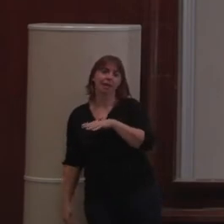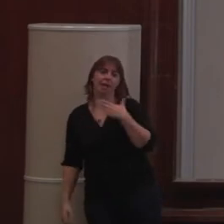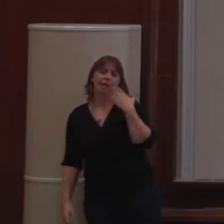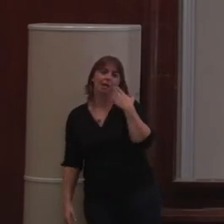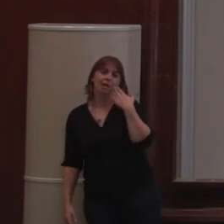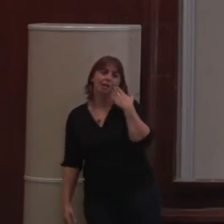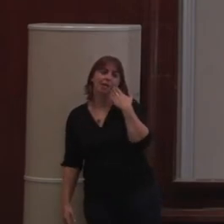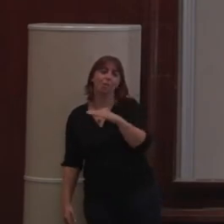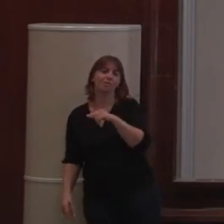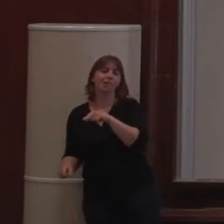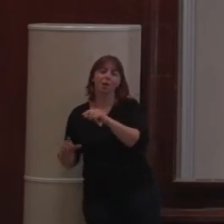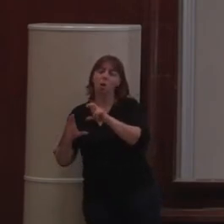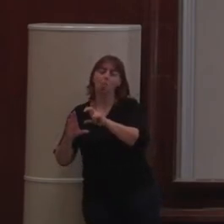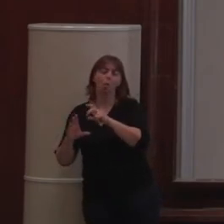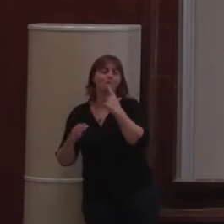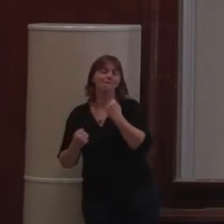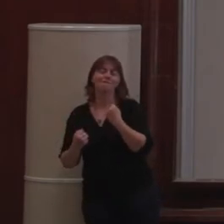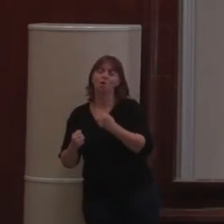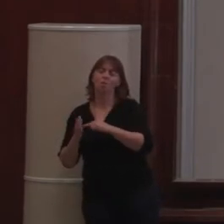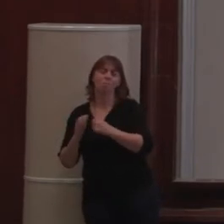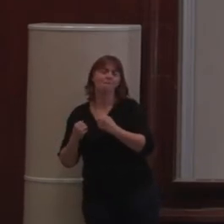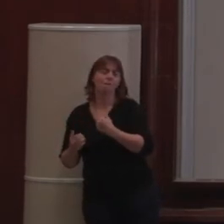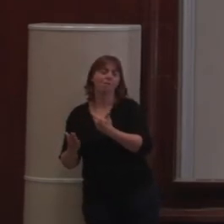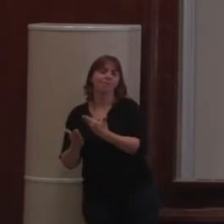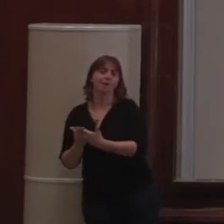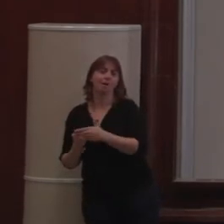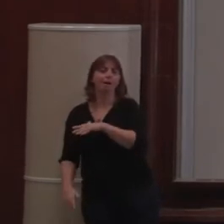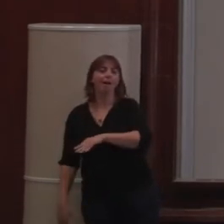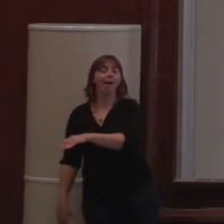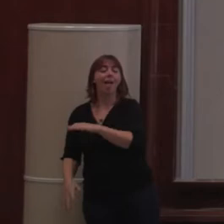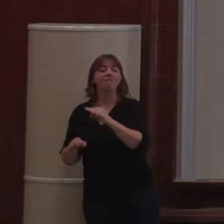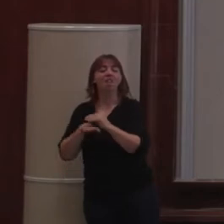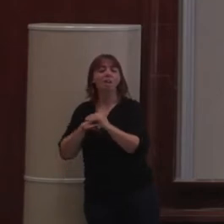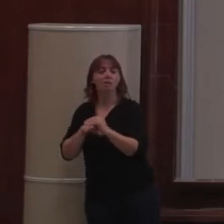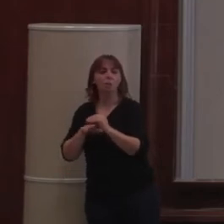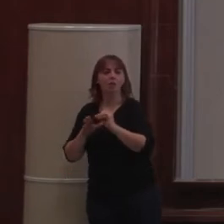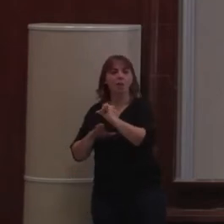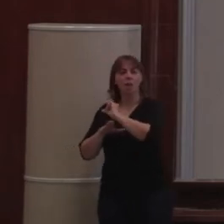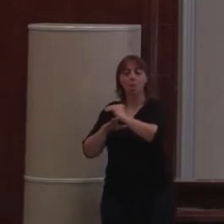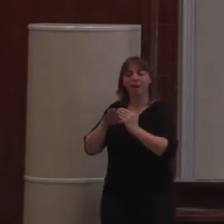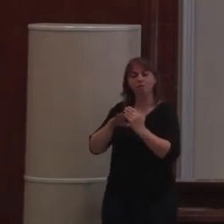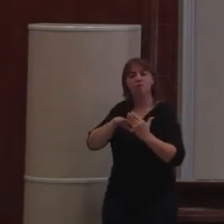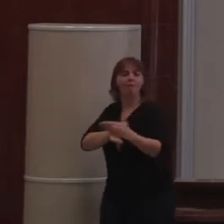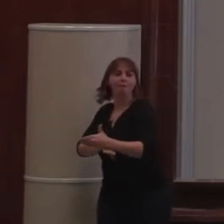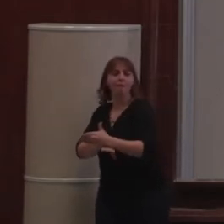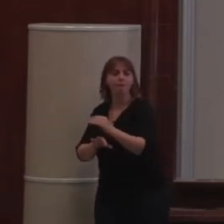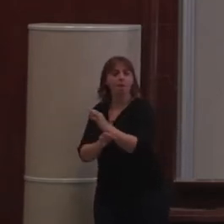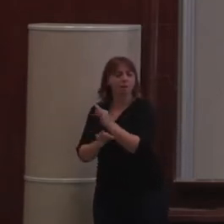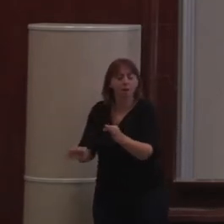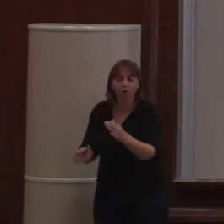recherchés de Plone. C'est ce qui nous distingue de beaucoup. On n'a quasiment jamais de failles de sécurité. On n'a jamais eu de zéro day.